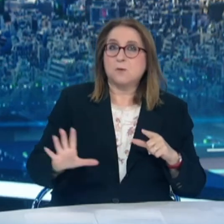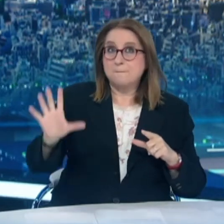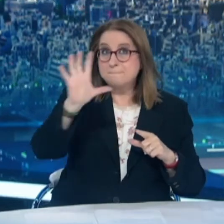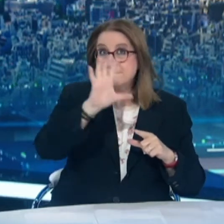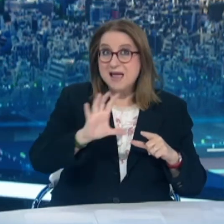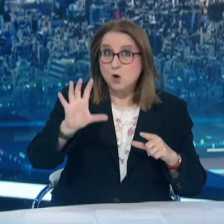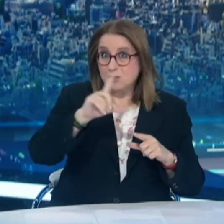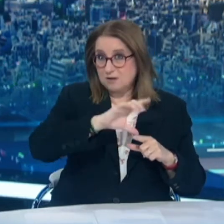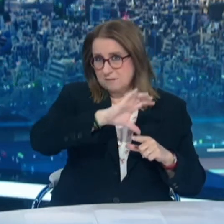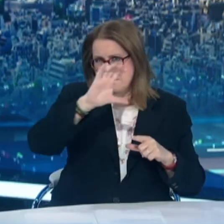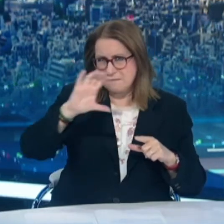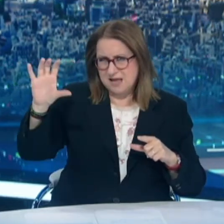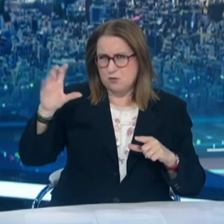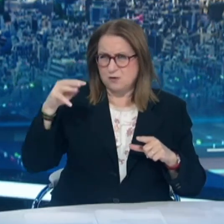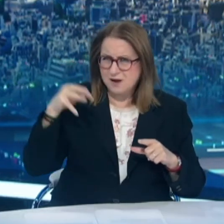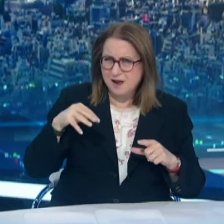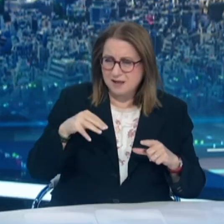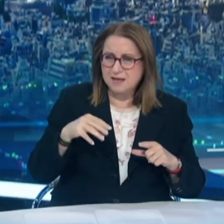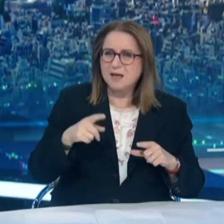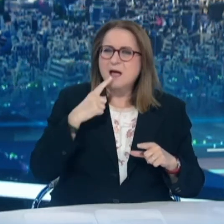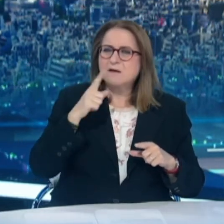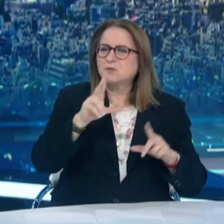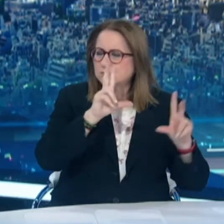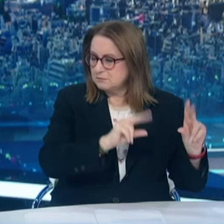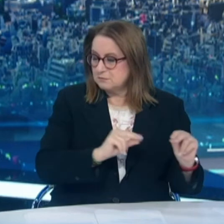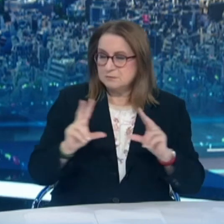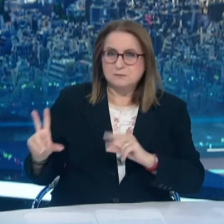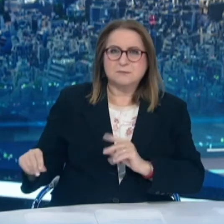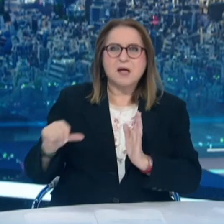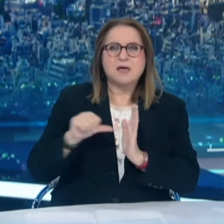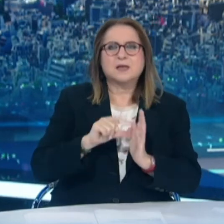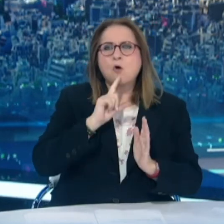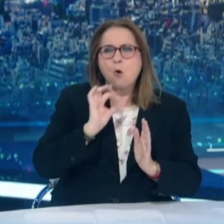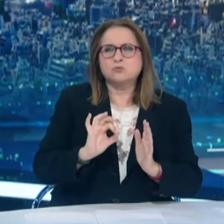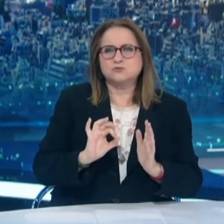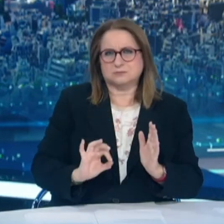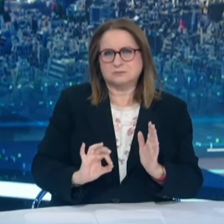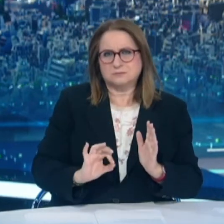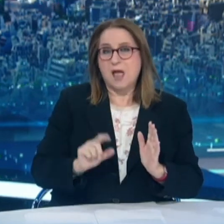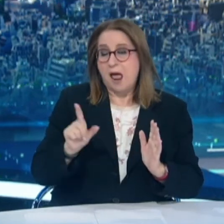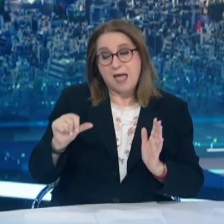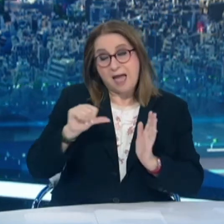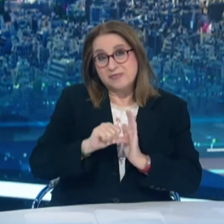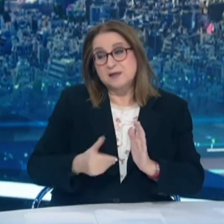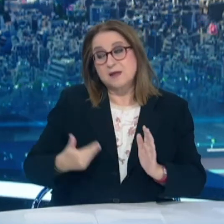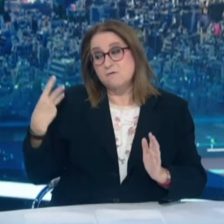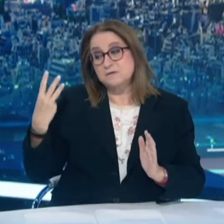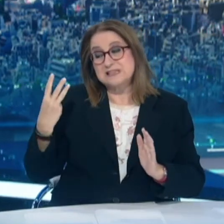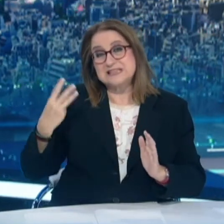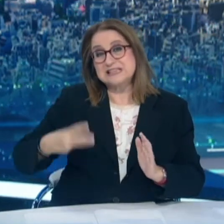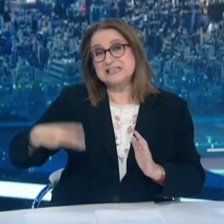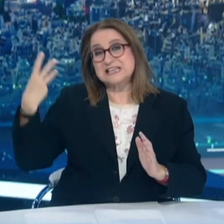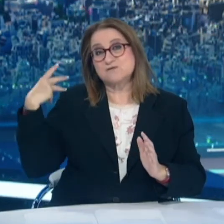παρουσιάζει την ίδια εικόνα που είχαμε δει στο νότιο τομέα Αθηνών πριν τρεις εβδομάδες. Συνεπώς έχει ιδιαίτερη σημασία να υποθεί